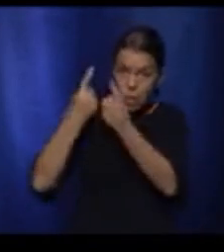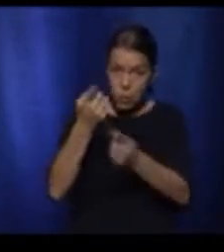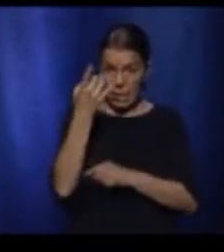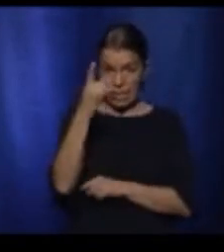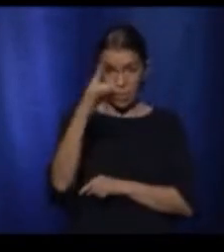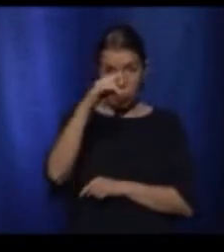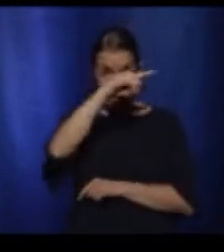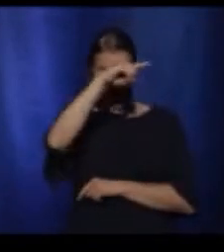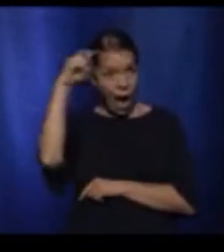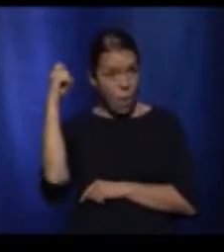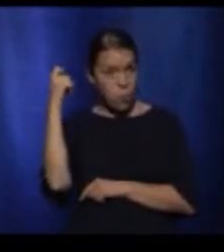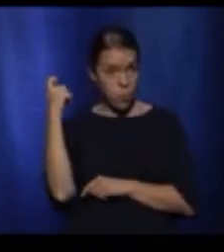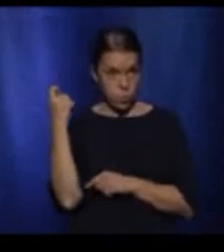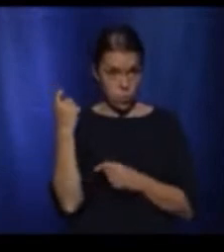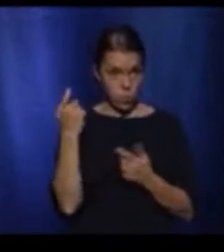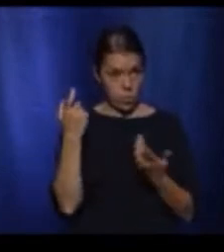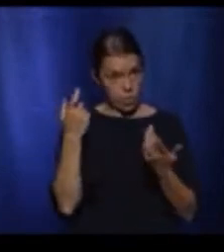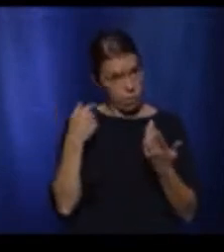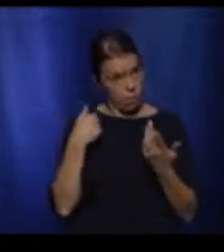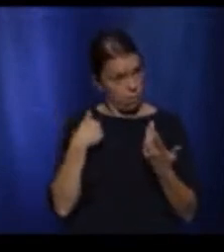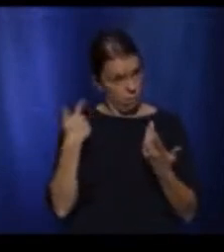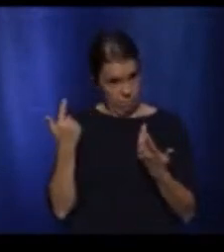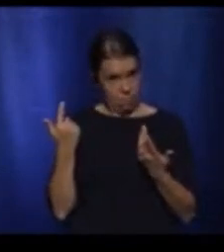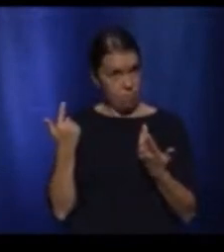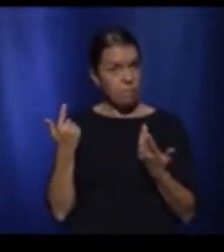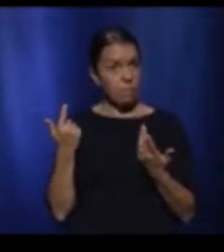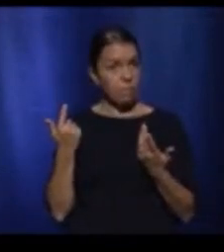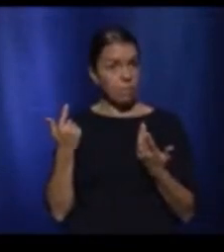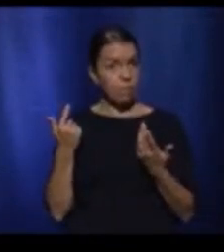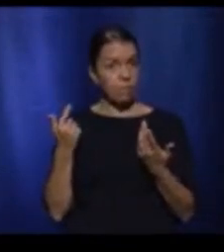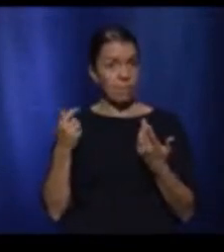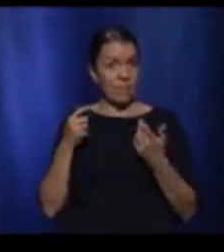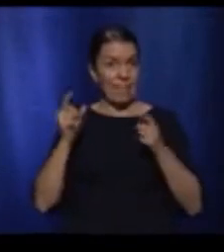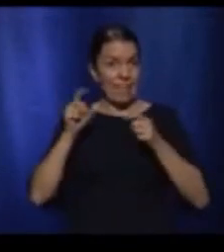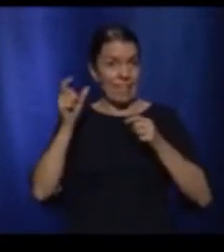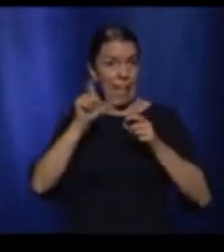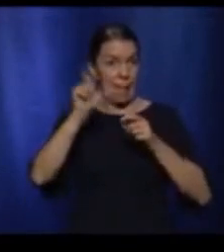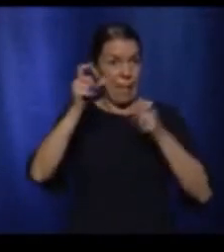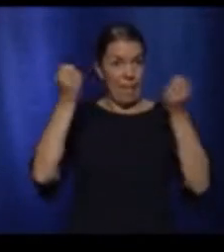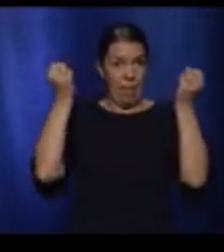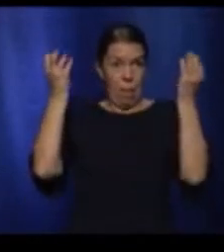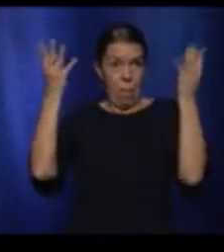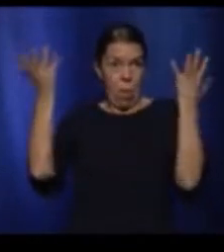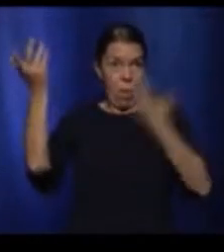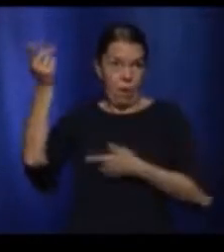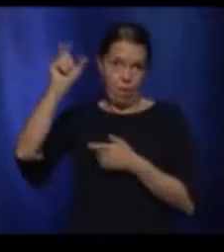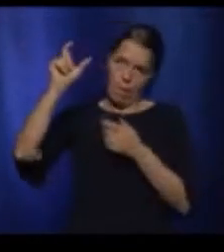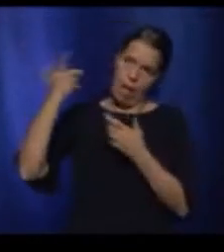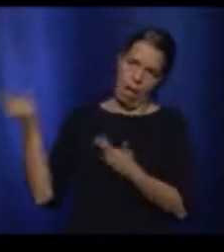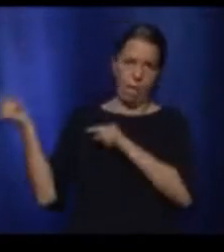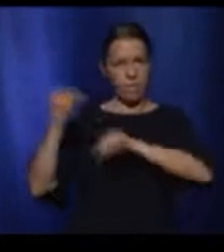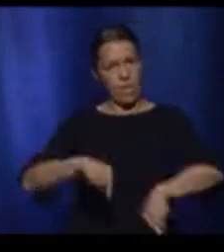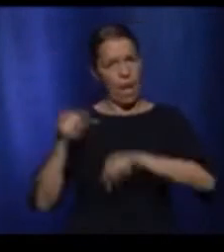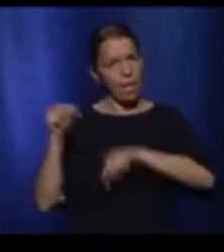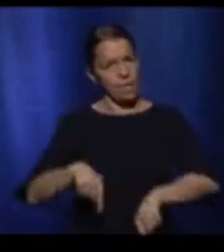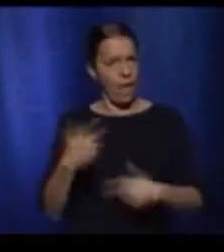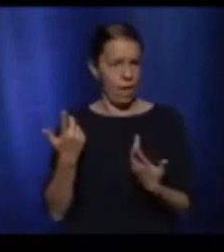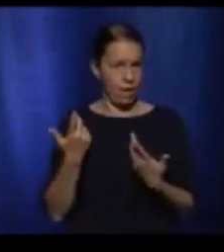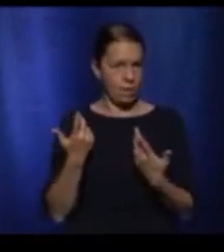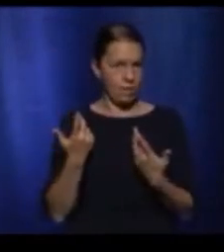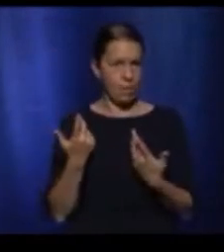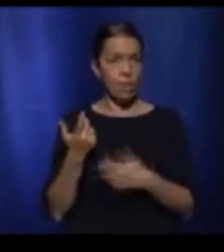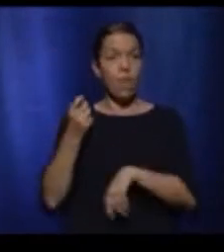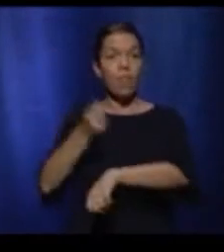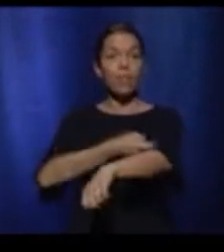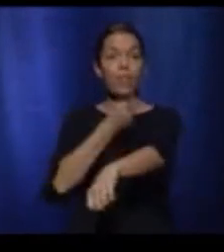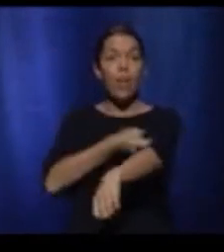bas. Ma question est la suivante.'est dans les derniers jours, le docteur David Navarro, envoyé spécial de l'OMS, a déclaré que l'organisation ne